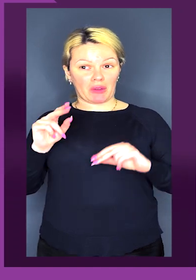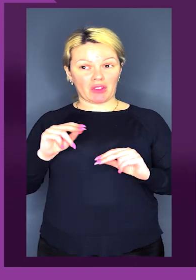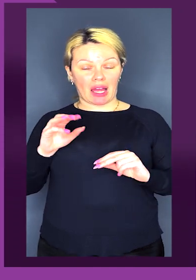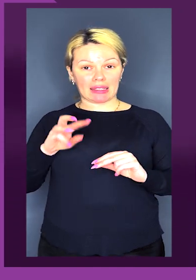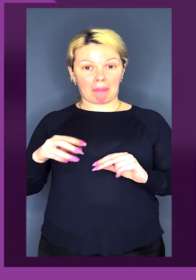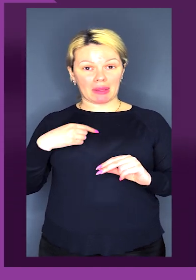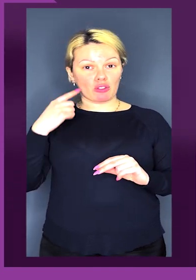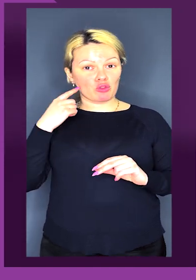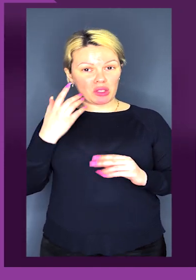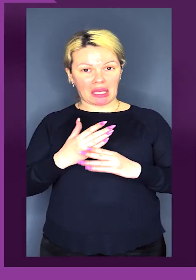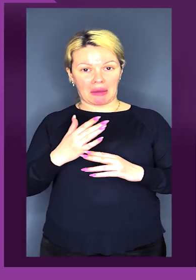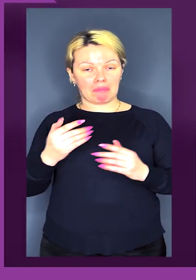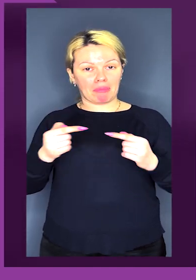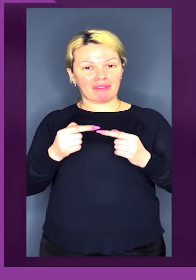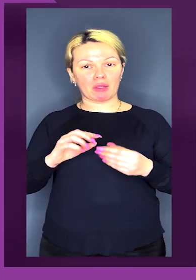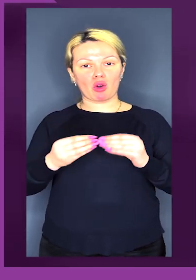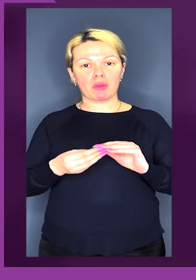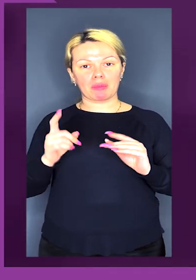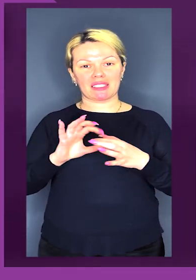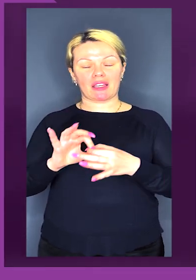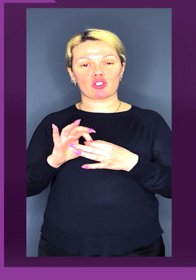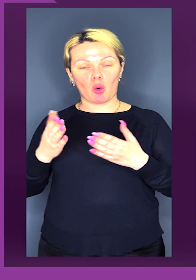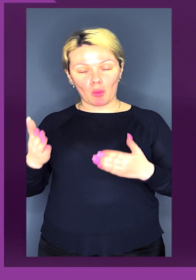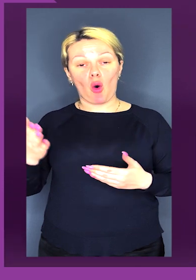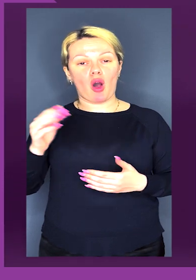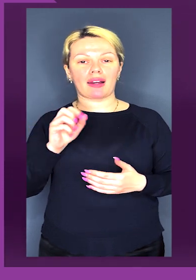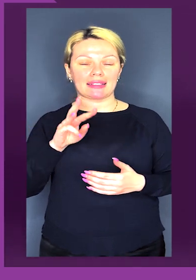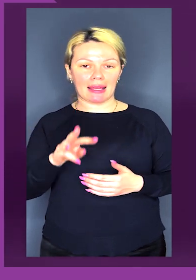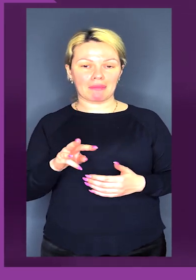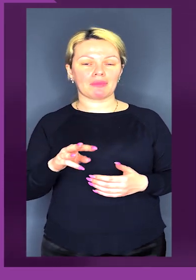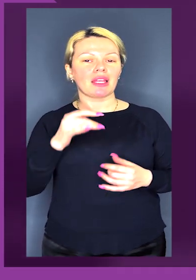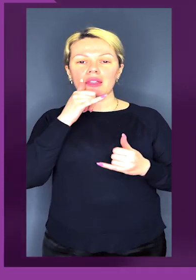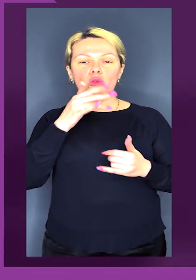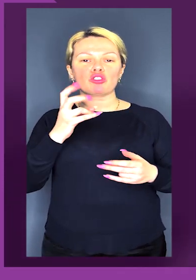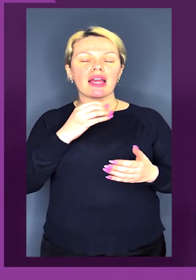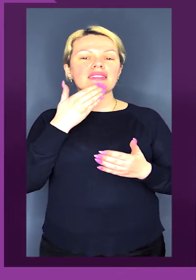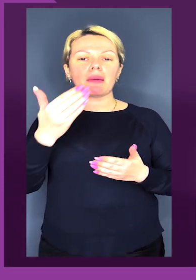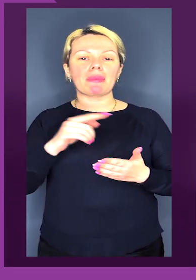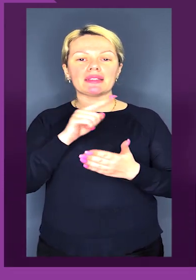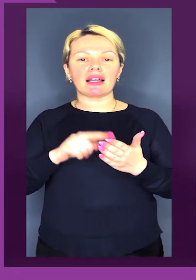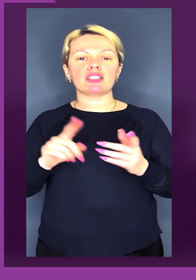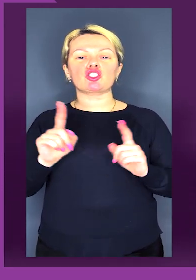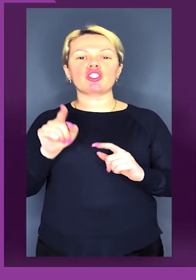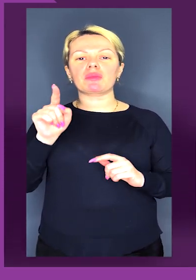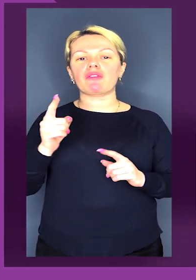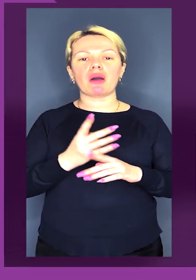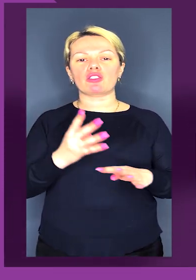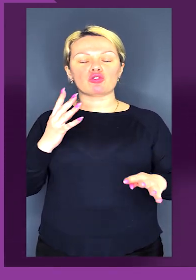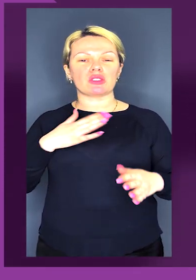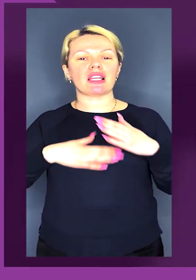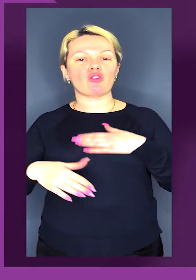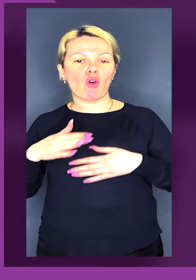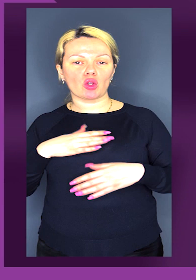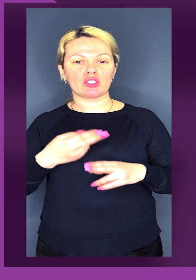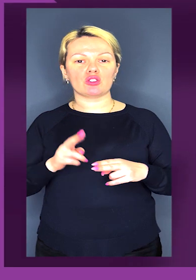сподіваюся, що Артем мене чує, є певні проблеми зі зв'язком. Артем, ось не можу не запитати все ж, чим ти, перш за